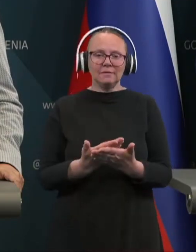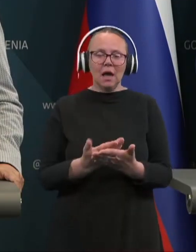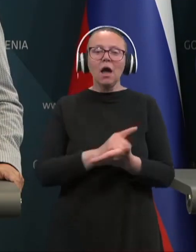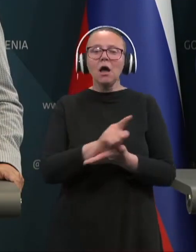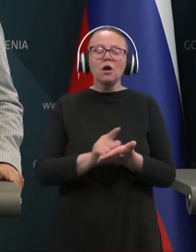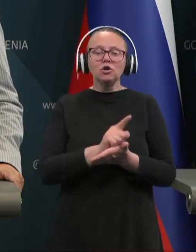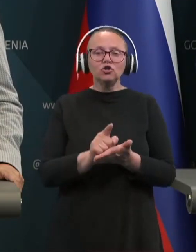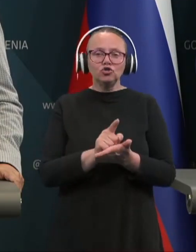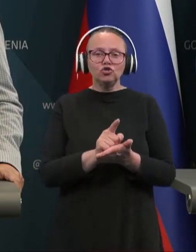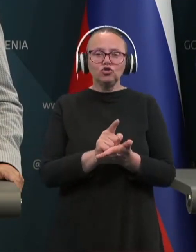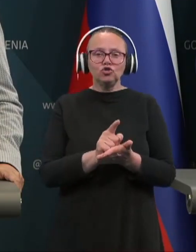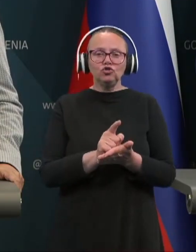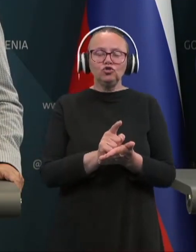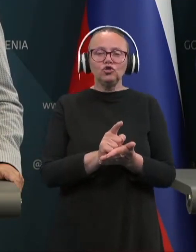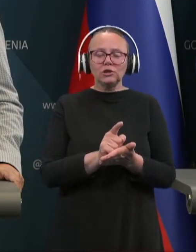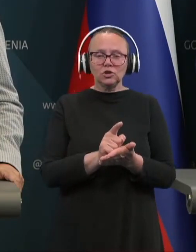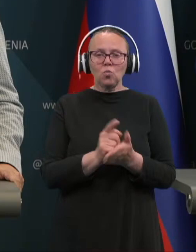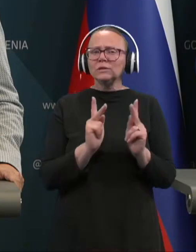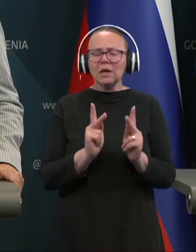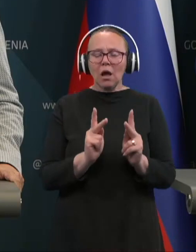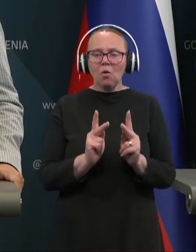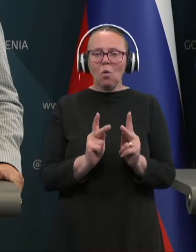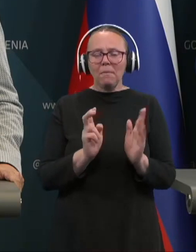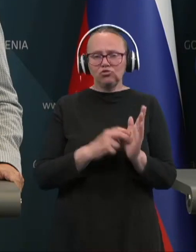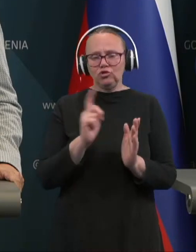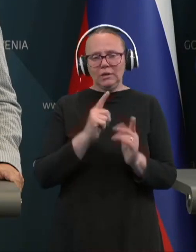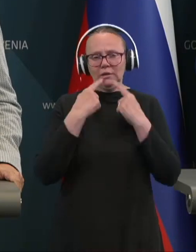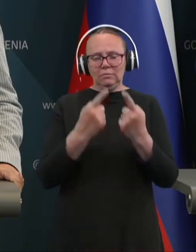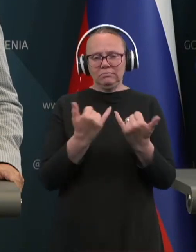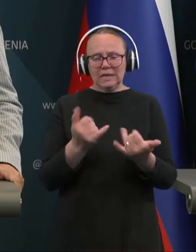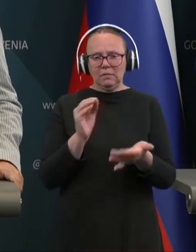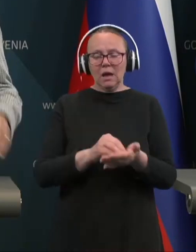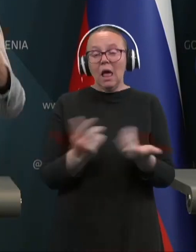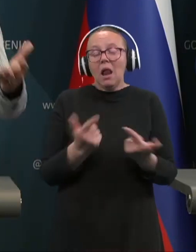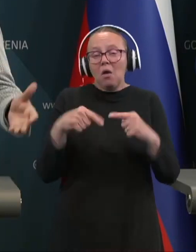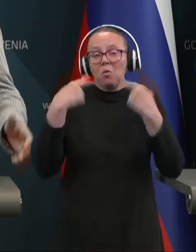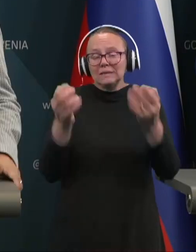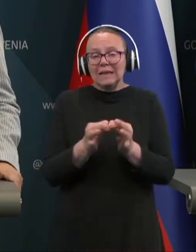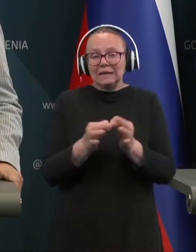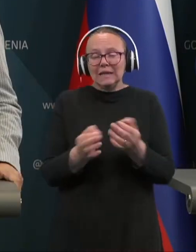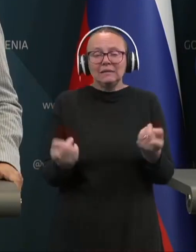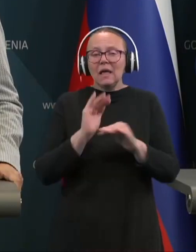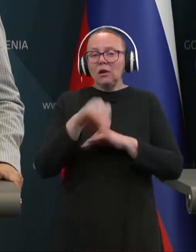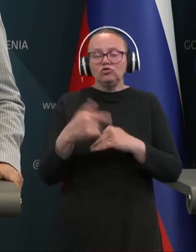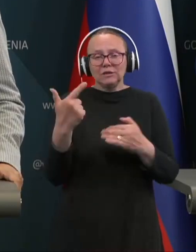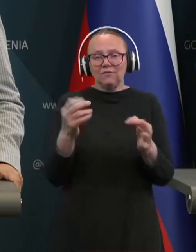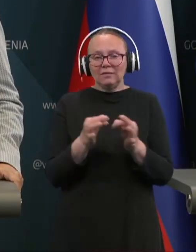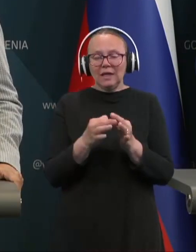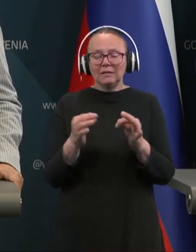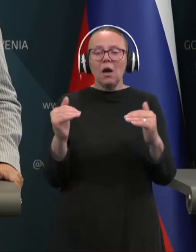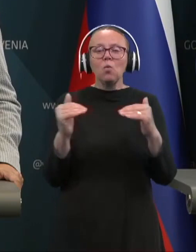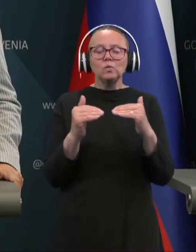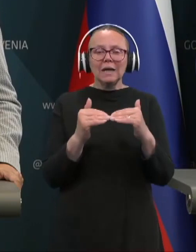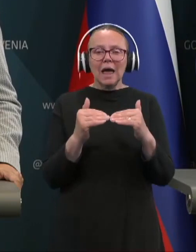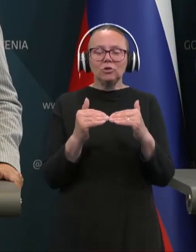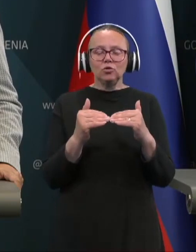Časovnica pa v tem trenutku še ni opredeljena. Vtegne se zgoditi lahko prihodni teden ali čez dva tedna v skladno